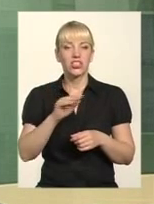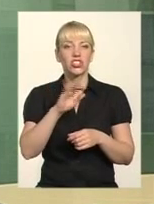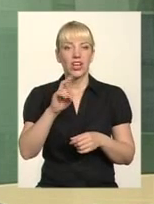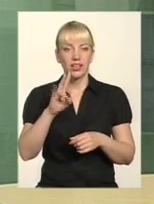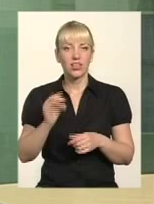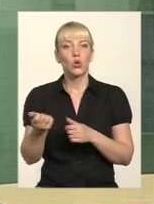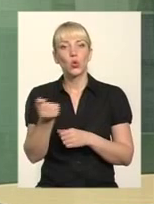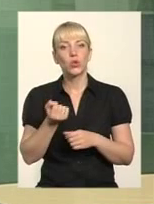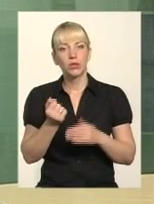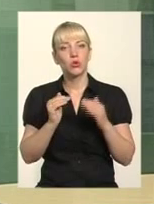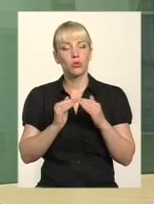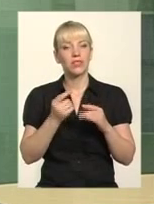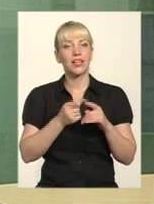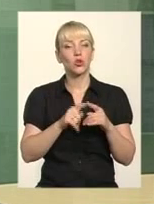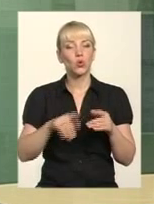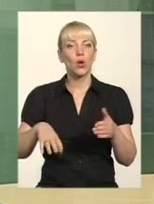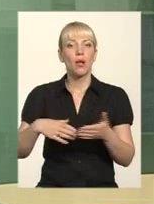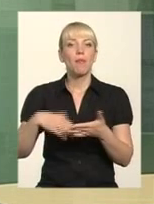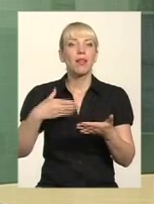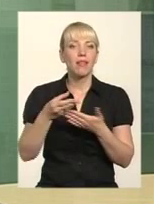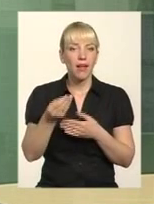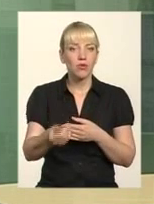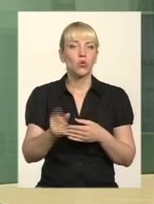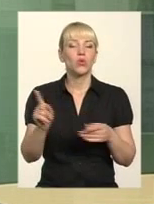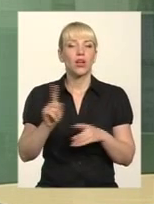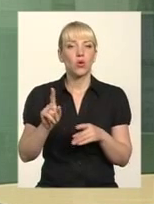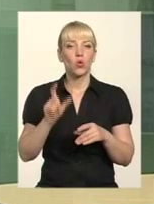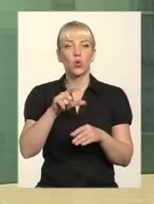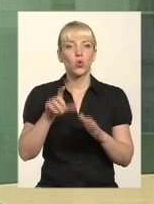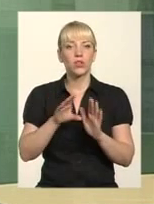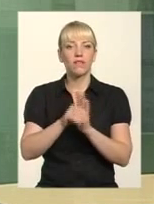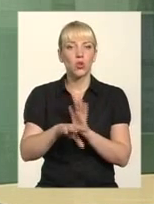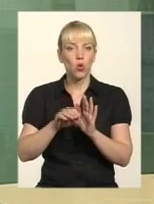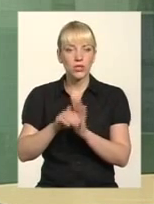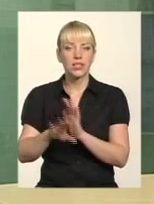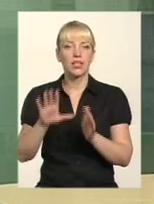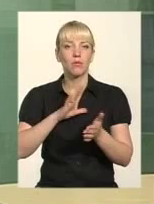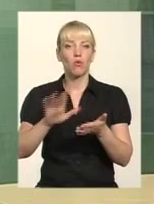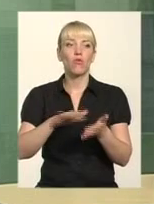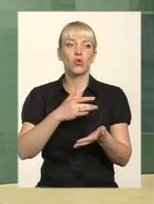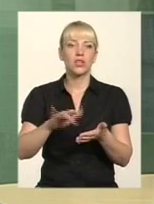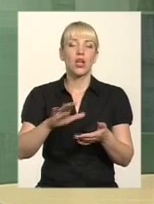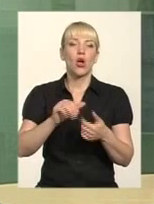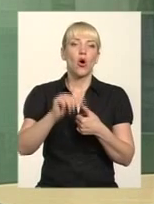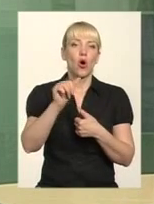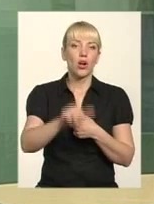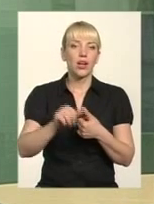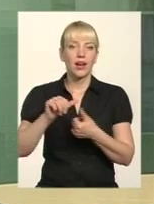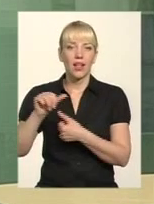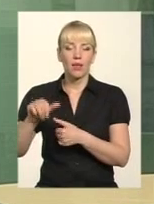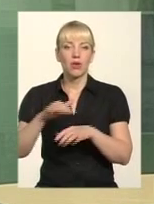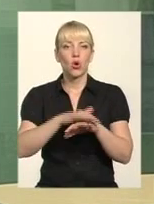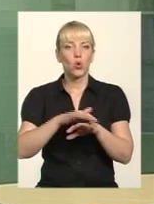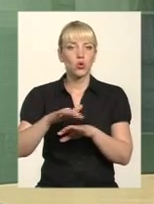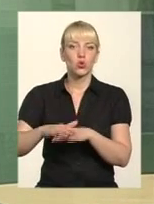будинки за ту плату, яку люди вносили. І був розрахунок, окремий кошторис на кожний